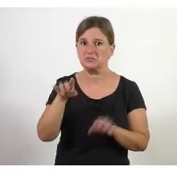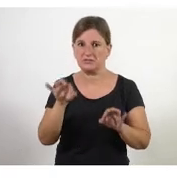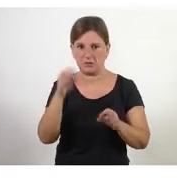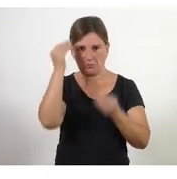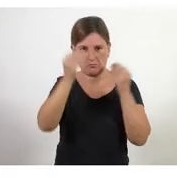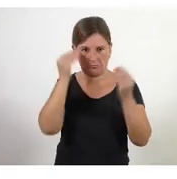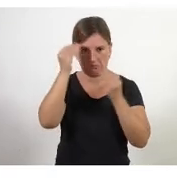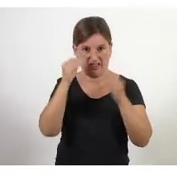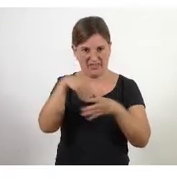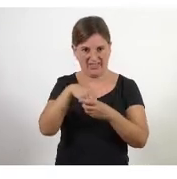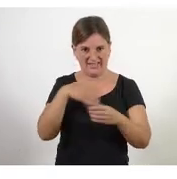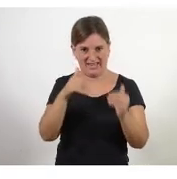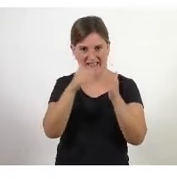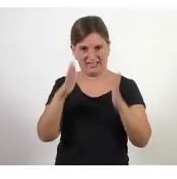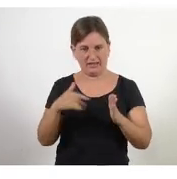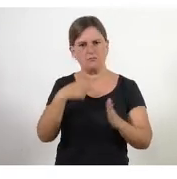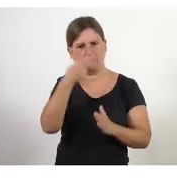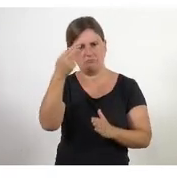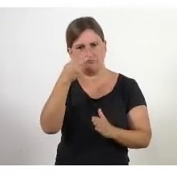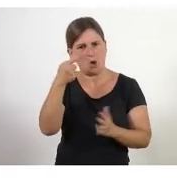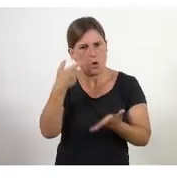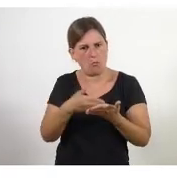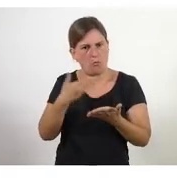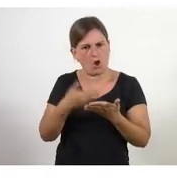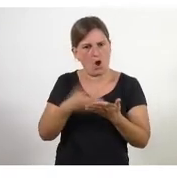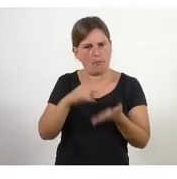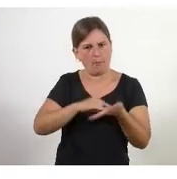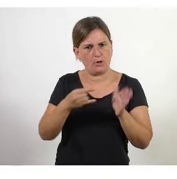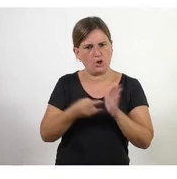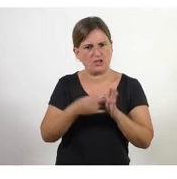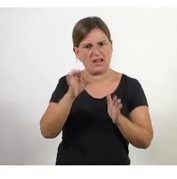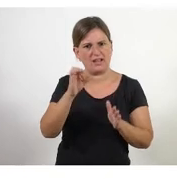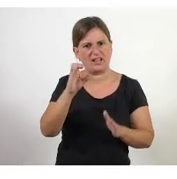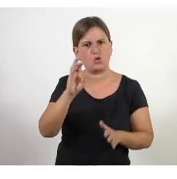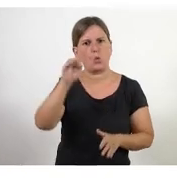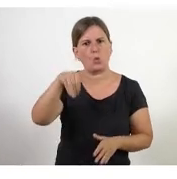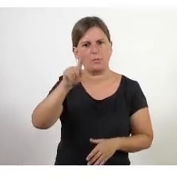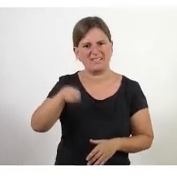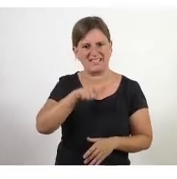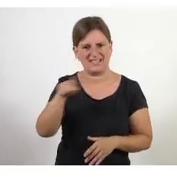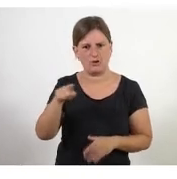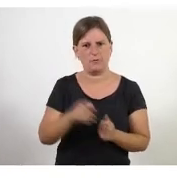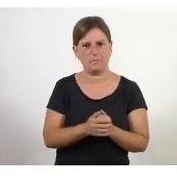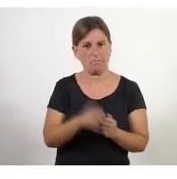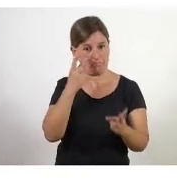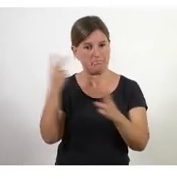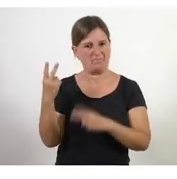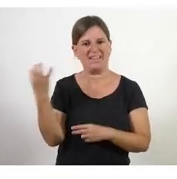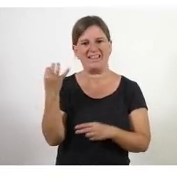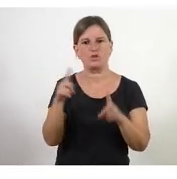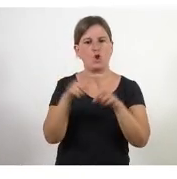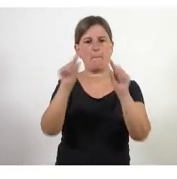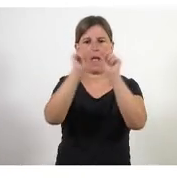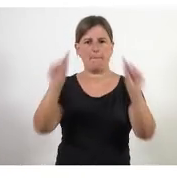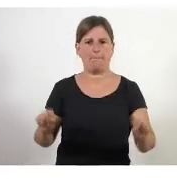fer dins de la meva entitat m'interessa experimentar-ho amb algun projecte Scrum és un marc de treball i d'aquí